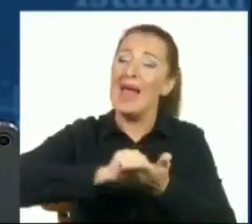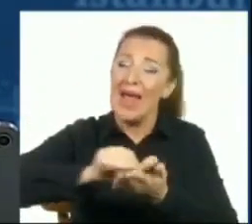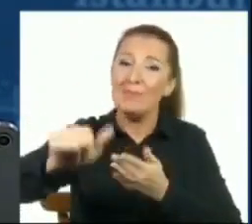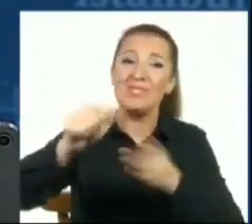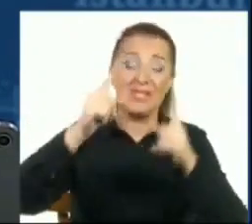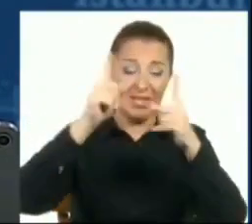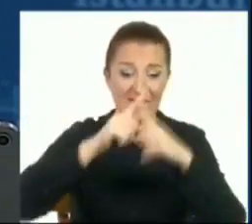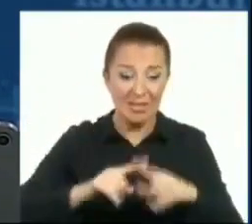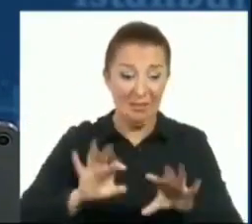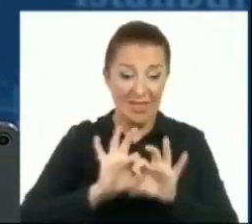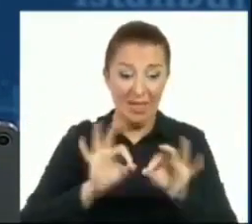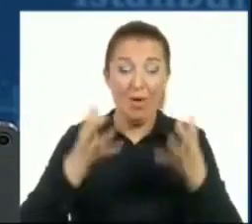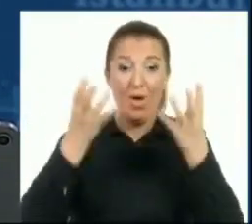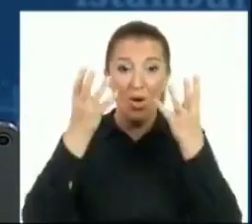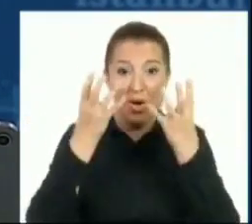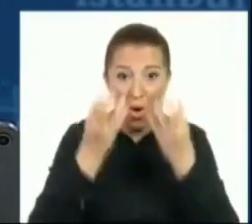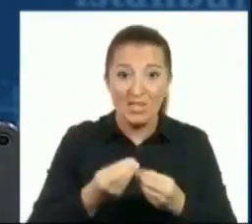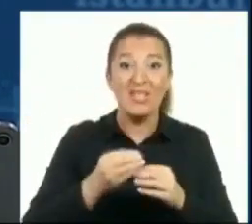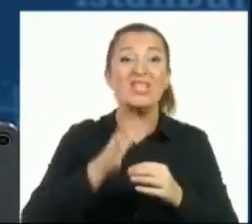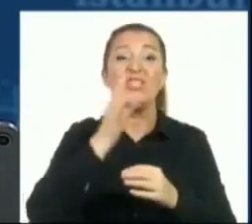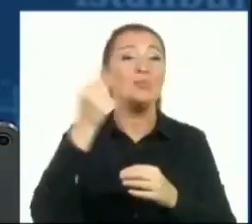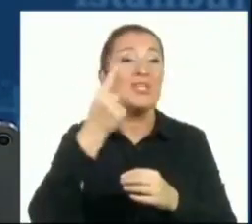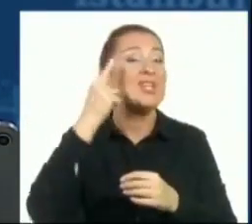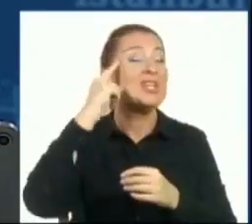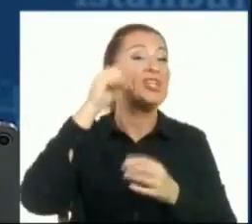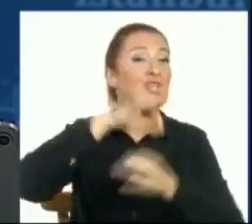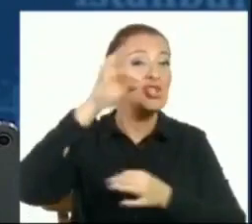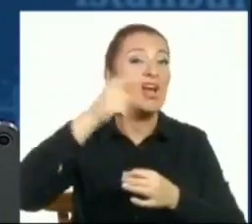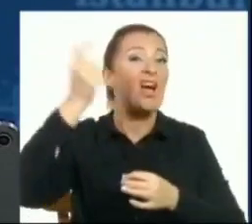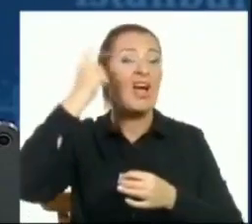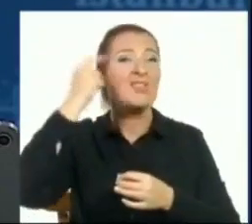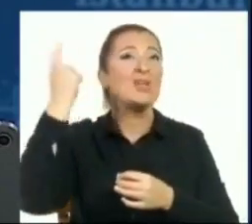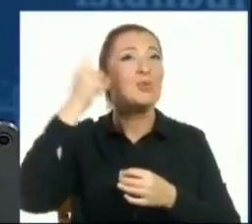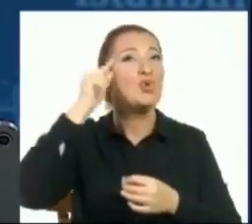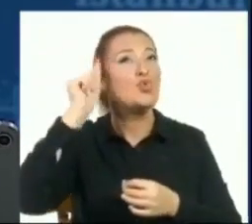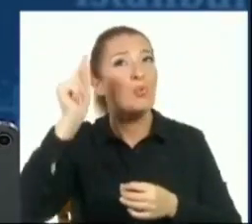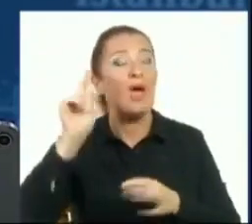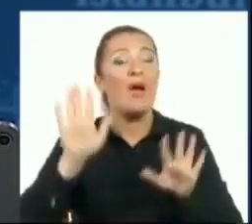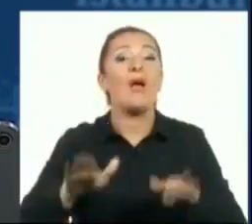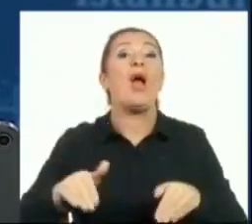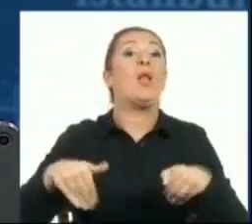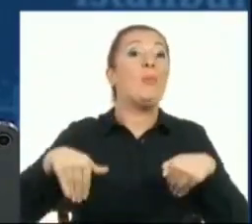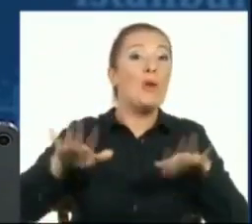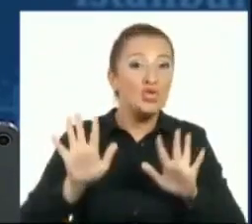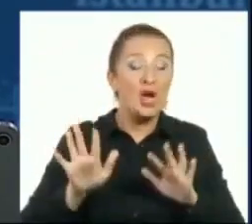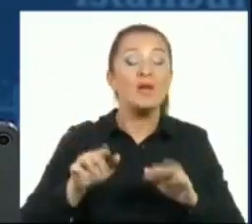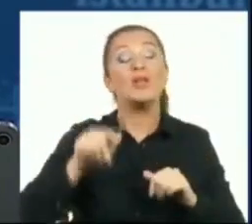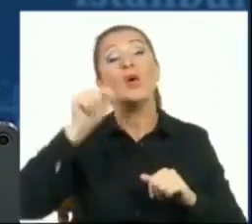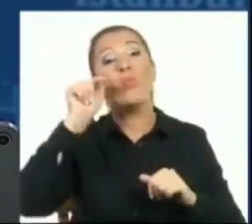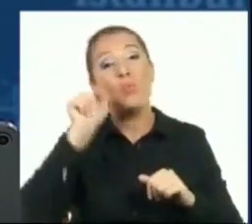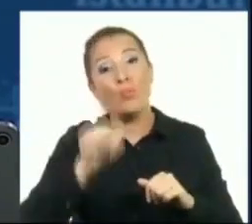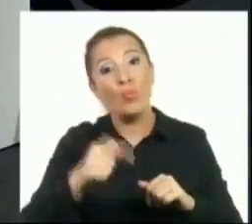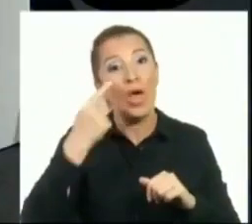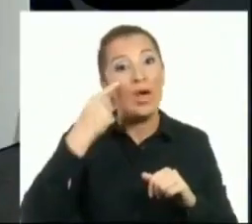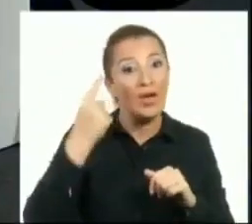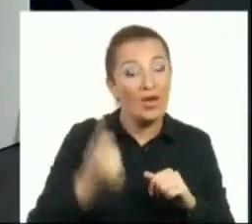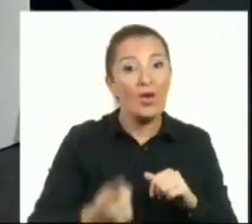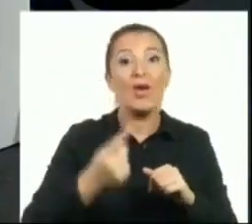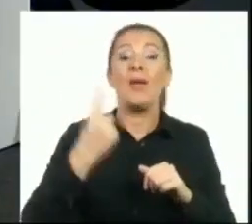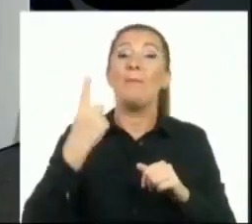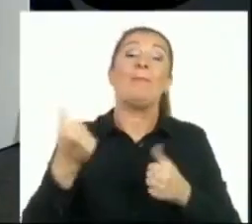o zaman hiç kimsenin kafasında bir tereddüt, bir şüphe kalmayacaktı. Ve bu şekilde de